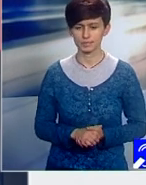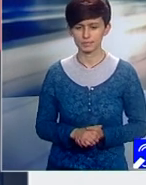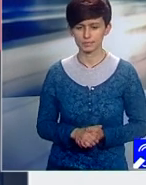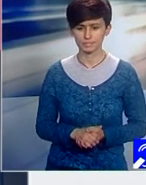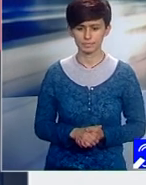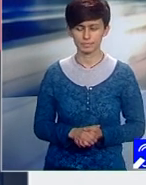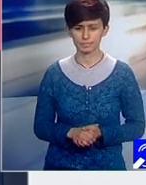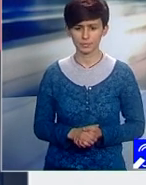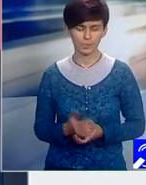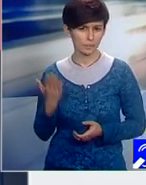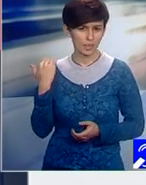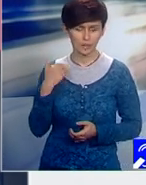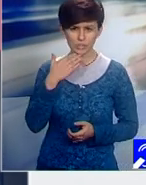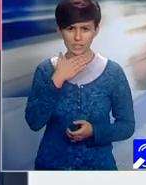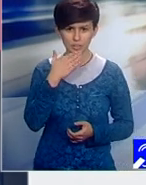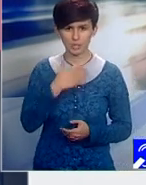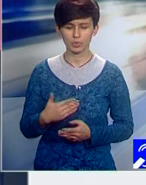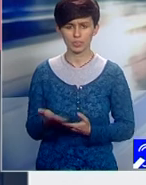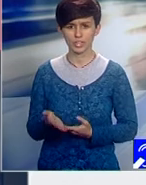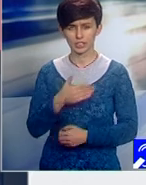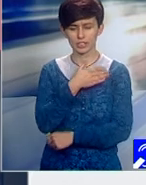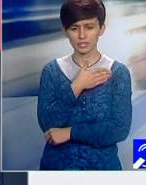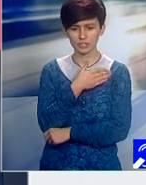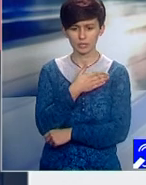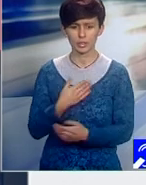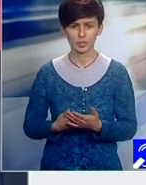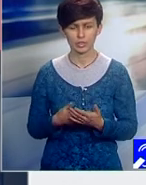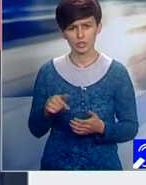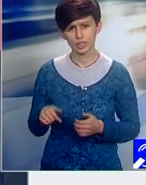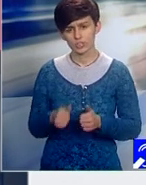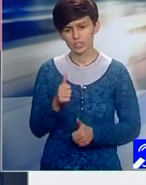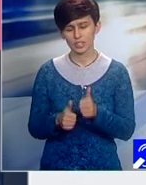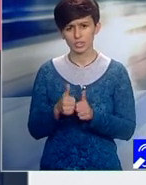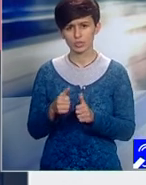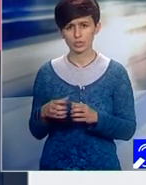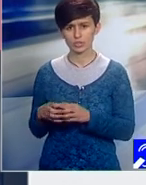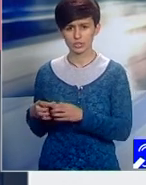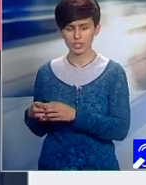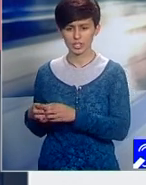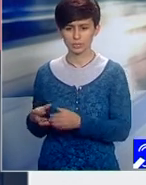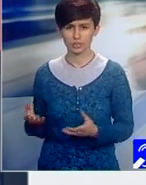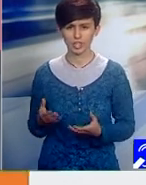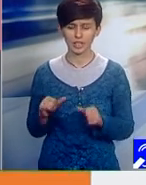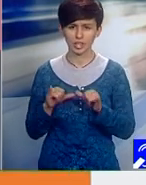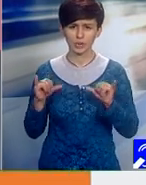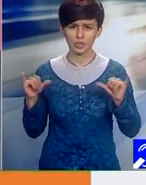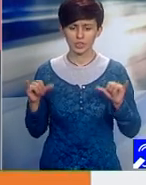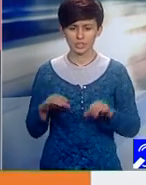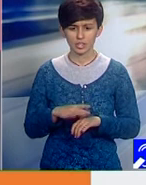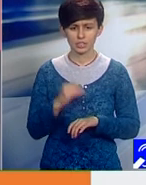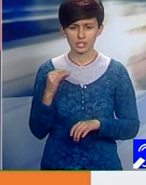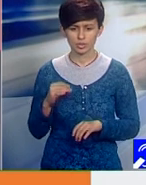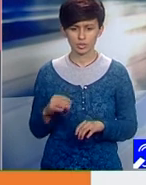Au fost premii acordate de către companii pentru acele challenge-uri echipelor care au dezvoltat soluții de software